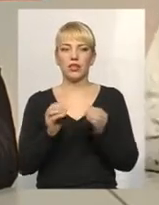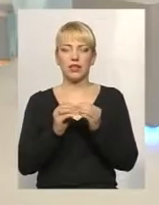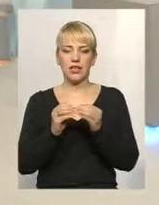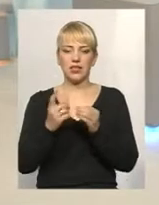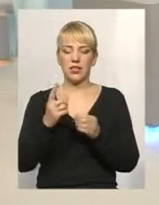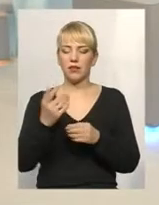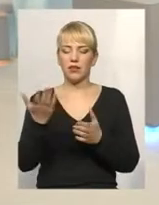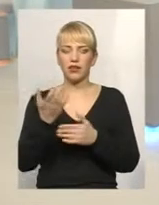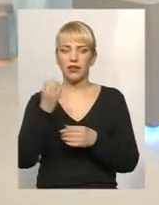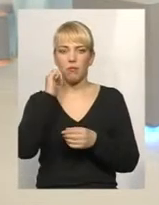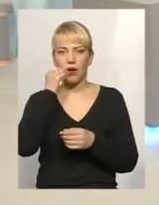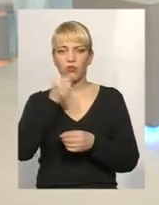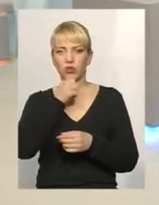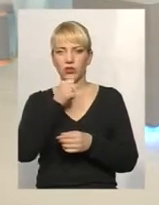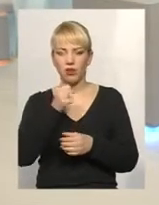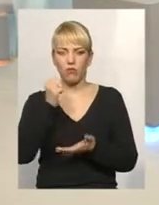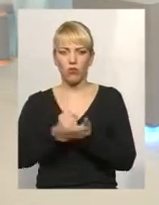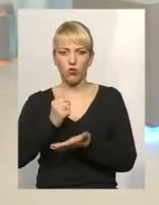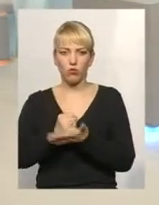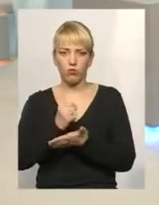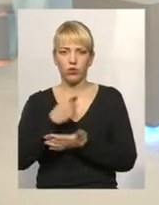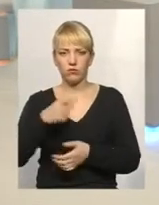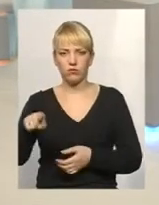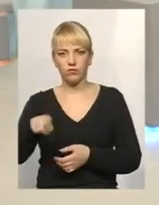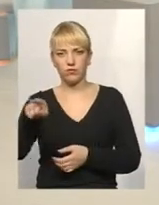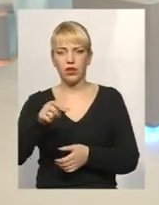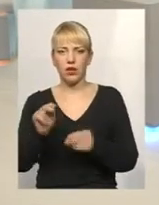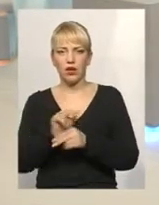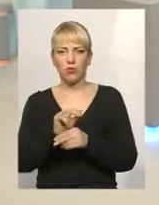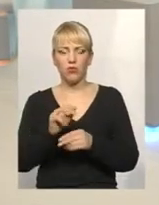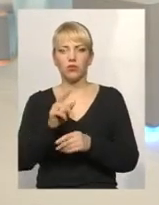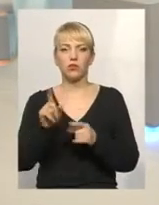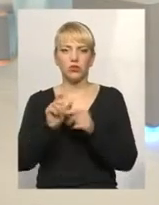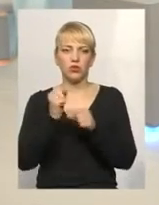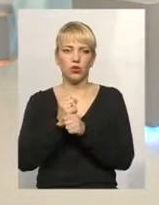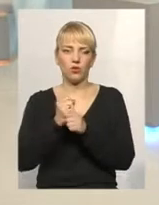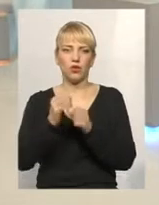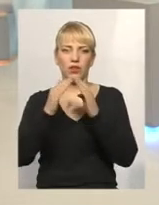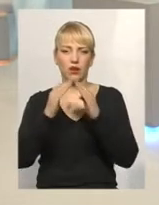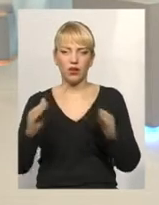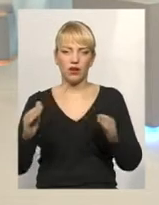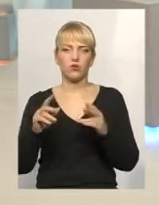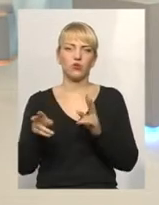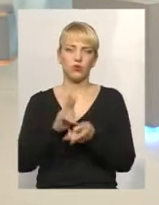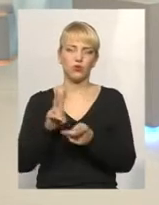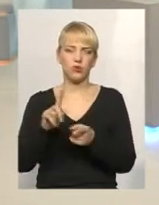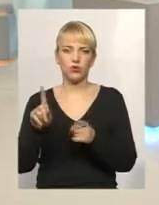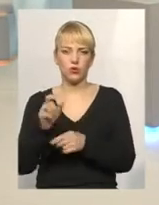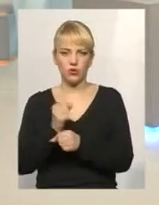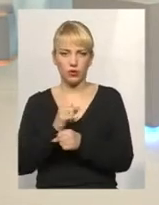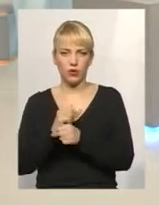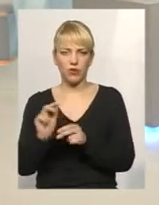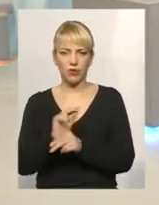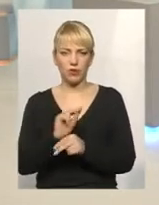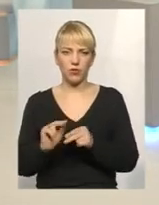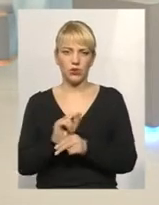ногами у начальника ЖЕК, а він з доброї волі зробив там, їм кришу, там, чи лівньовку, чи ще щось. Відповідно,